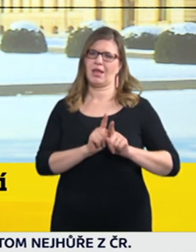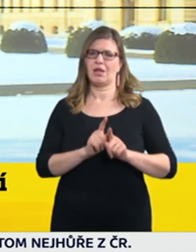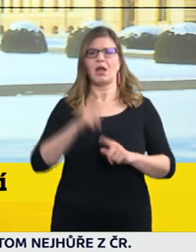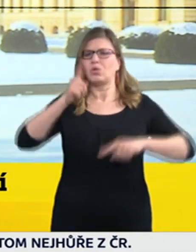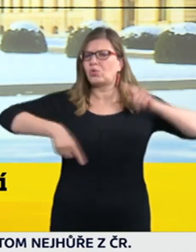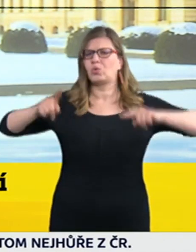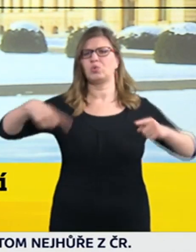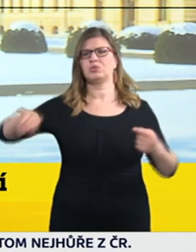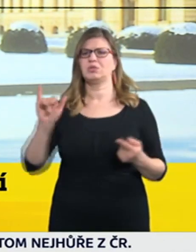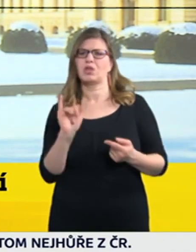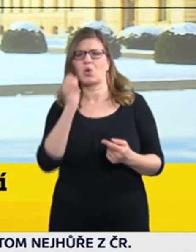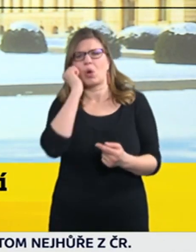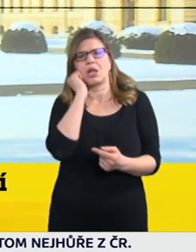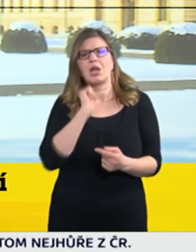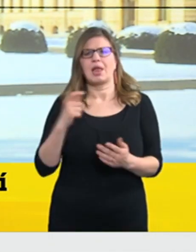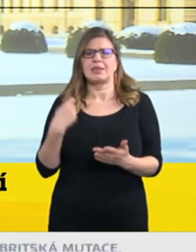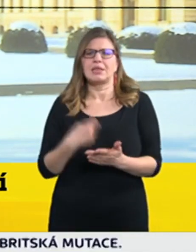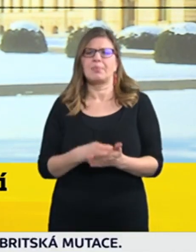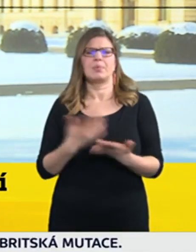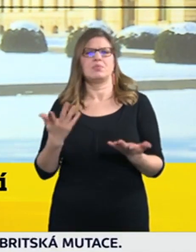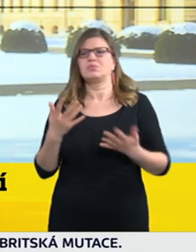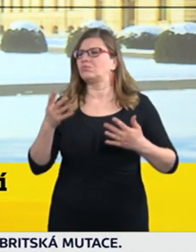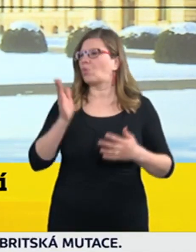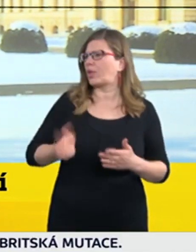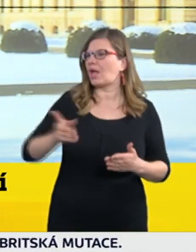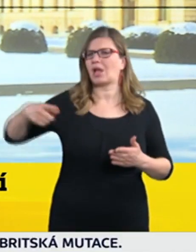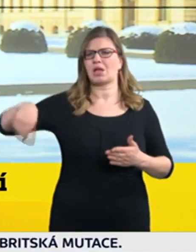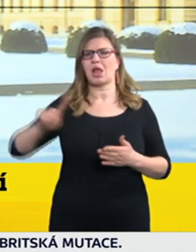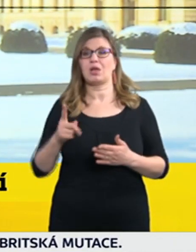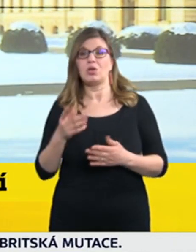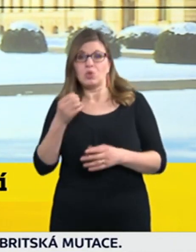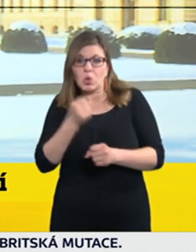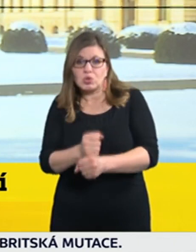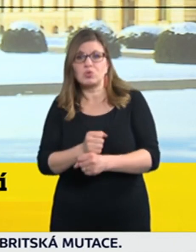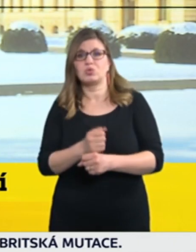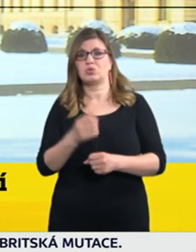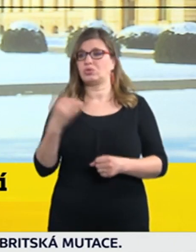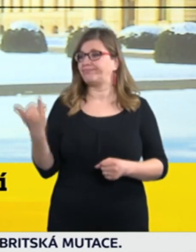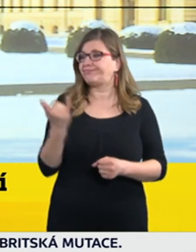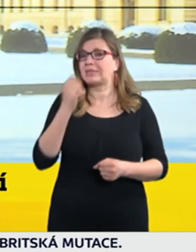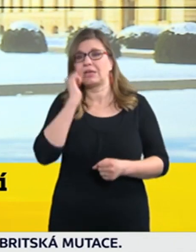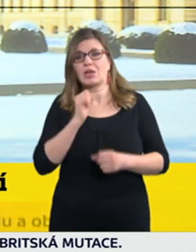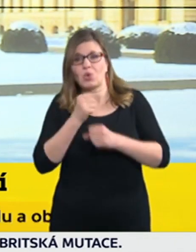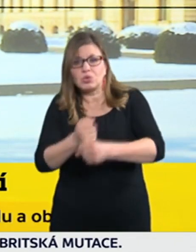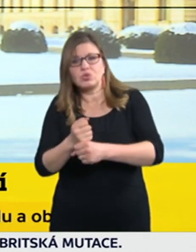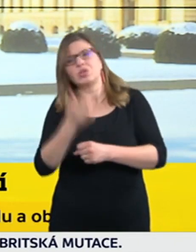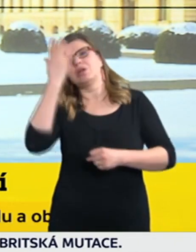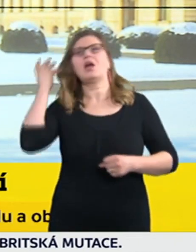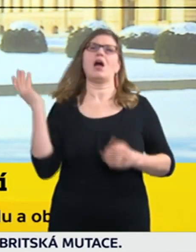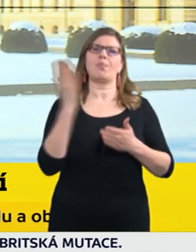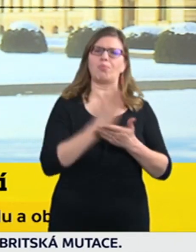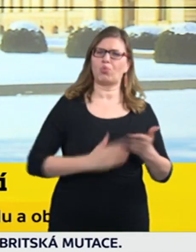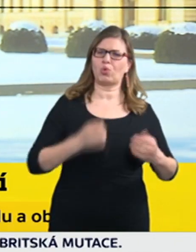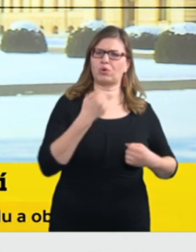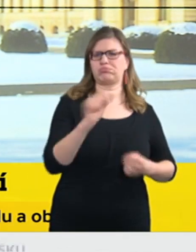obyvatel, podnikatelů, živnostníků a tak dál zodpovědně vše dodržovala a část to nedodržovala. Takže pokud bohužel